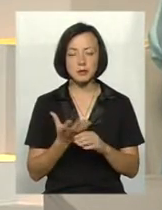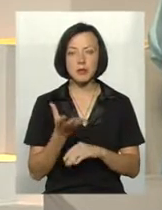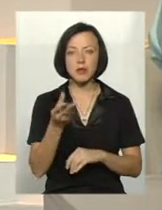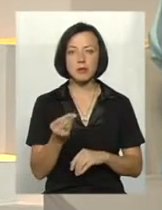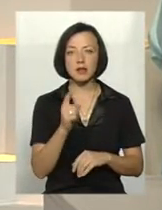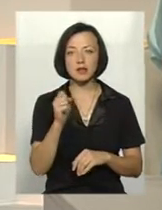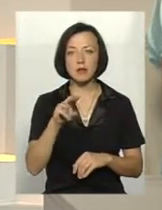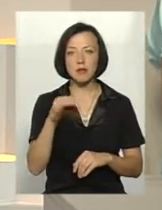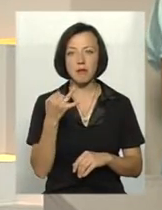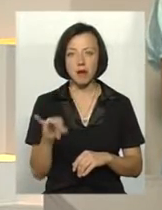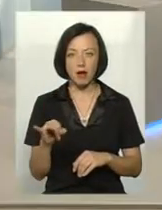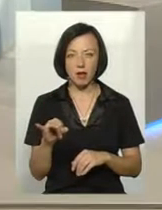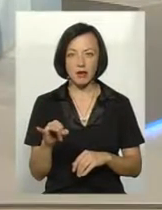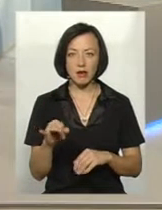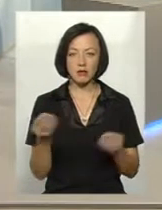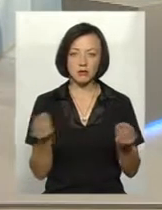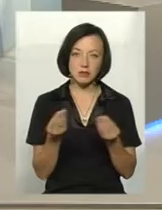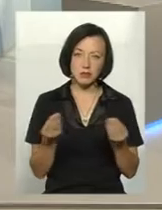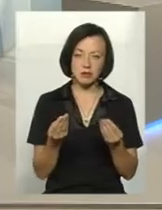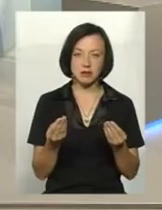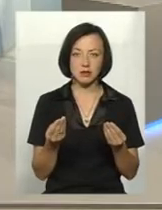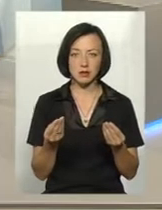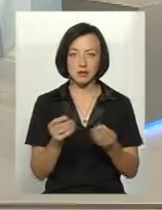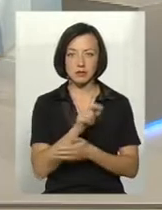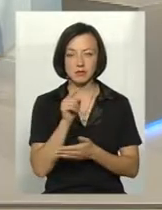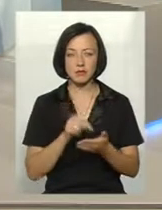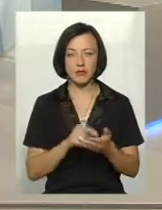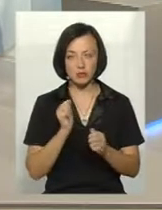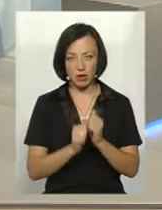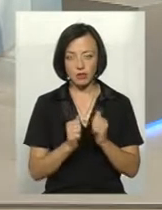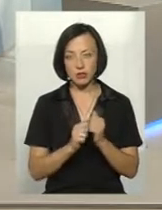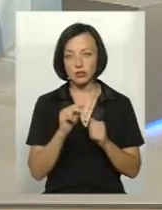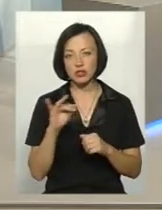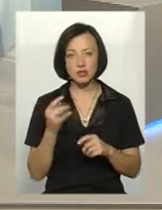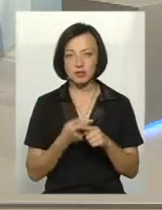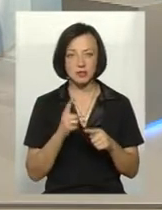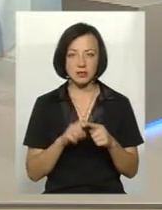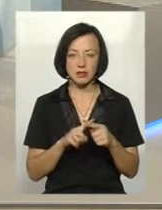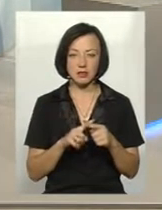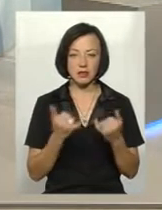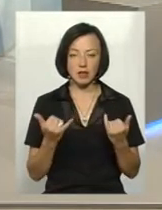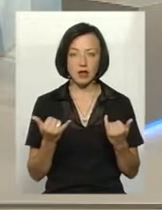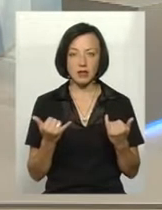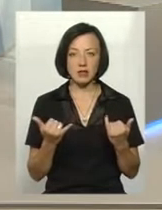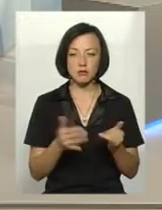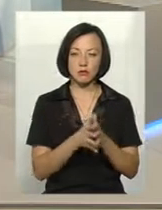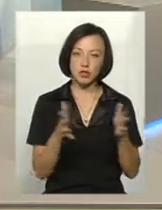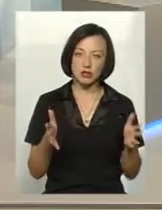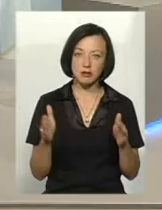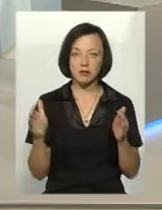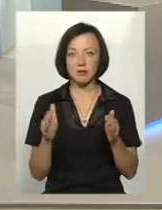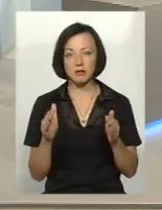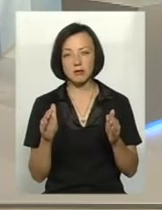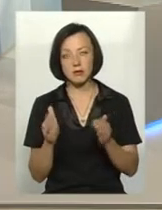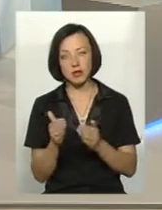за пай в натуральній формі? Зерном. Чи це зараз більше ціниться